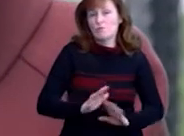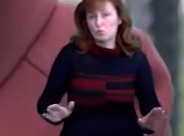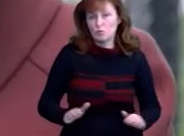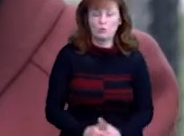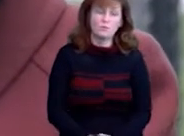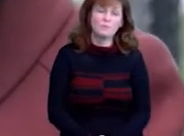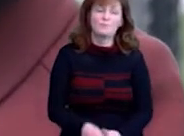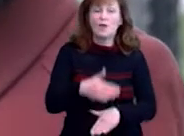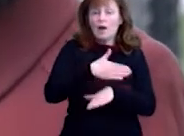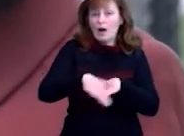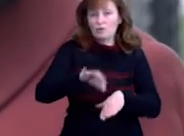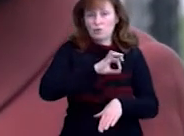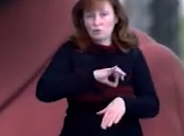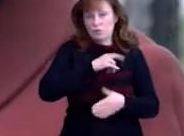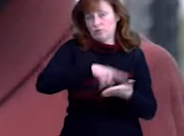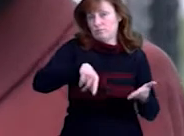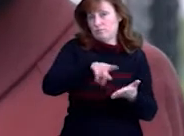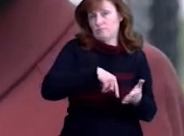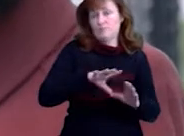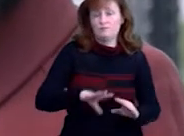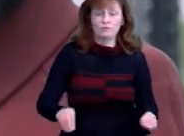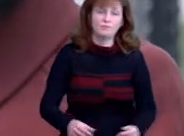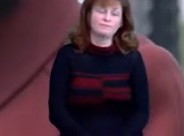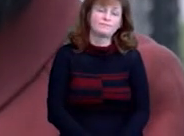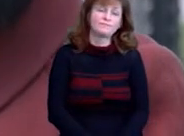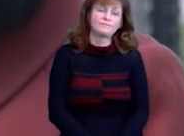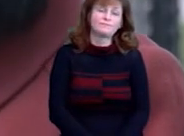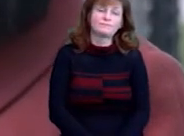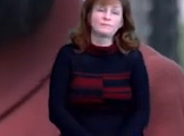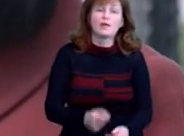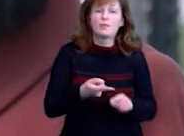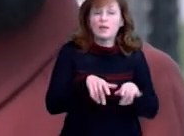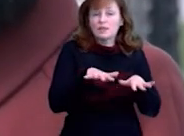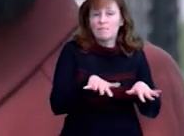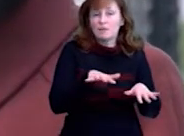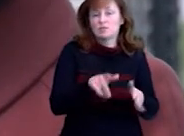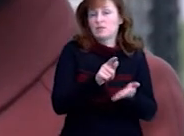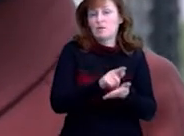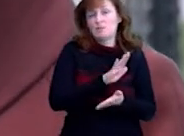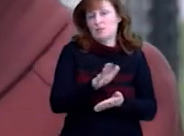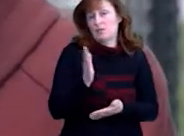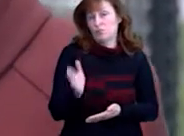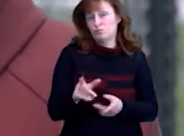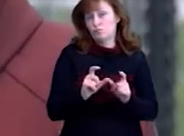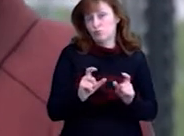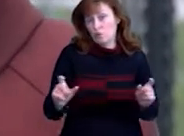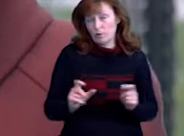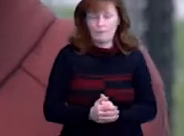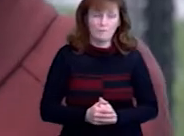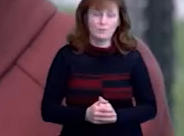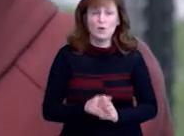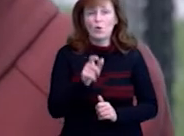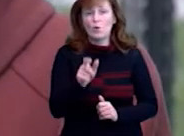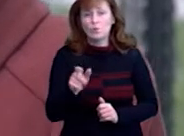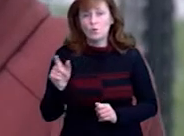адрес юридичний, все, це пустое місце. На цьому місці не обов'язково буде школа. Просто, знаєте, люди